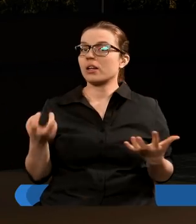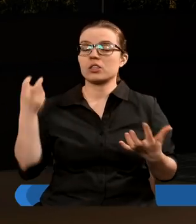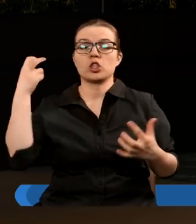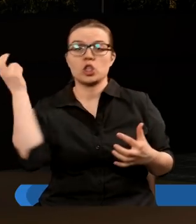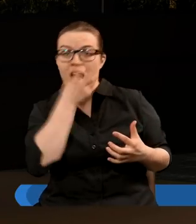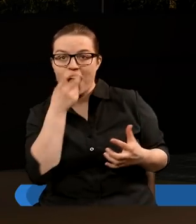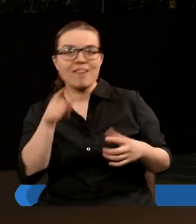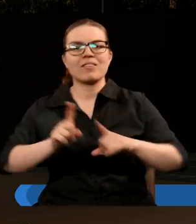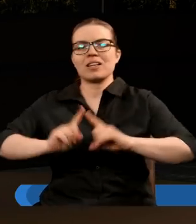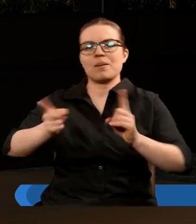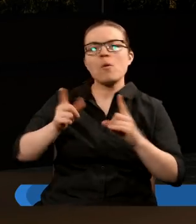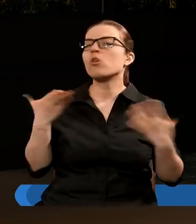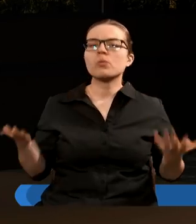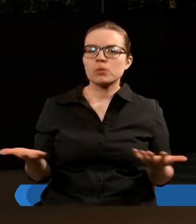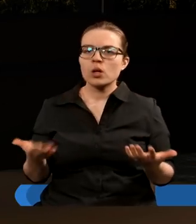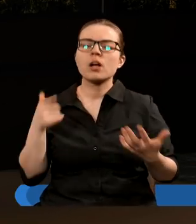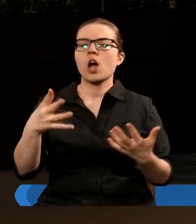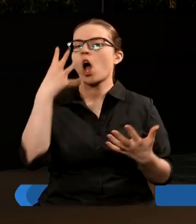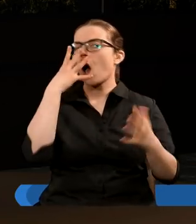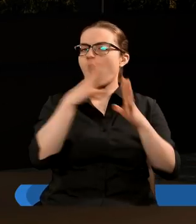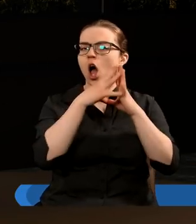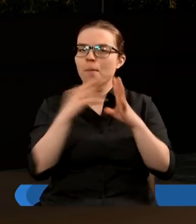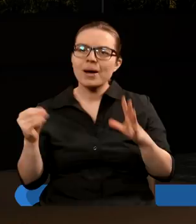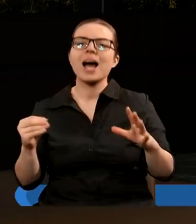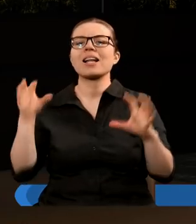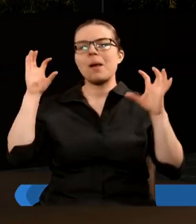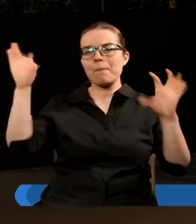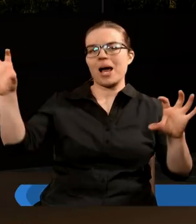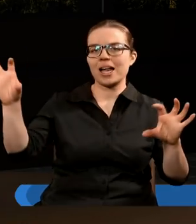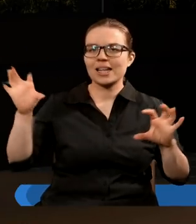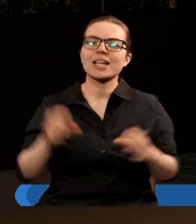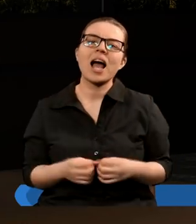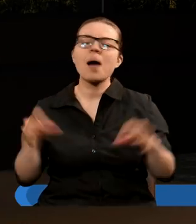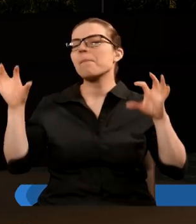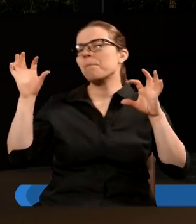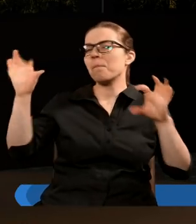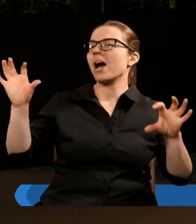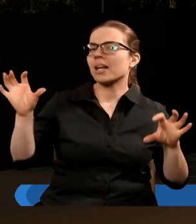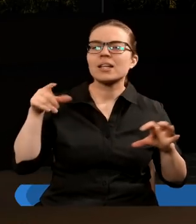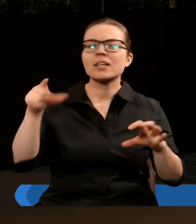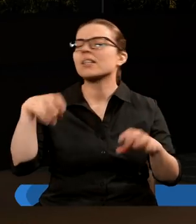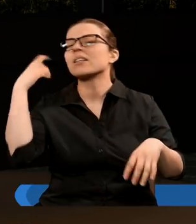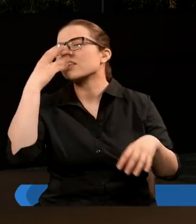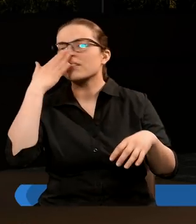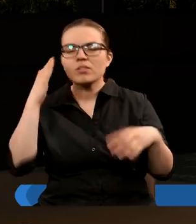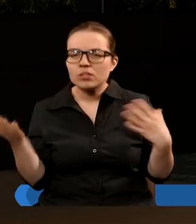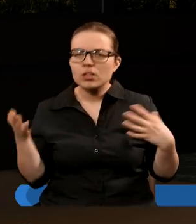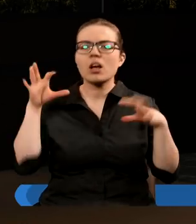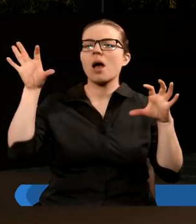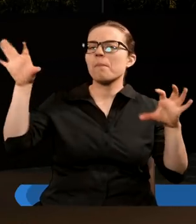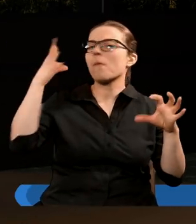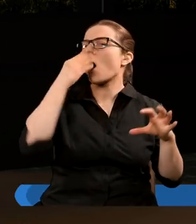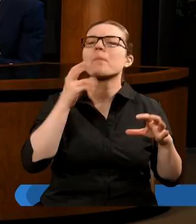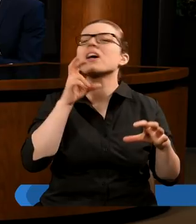symbolem jest obraz bestii. Jest to bardzo interesujące. Czym jest obraz